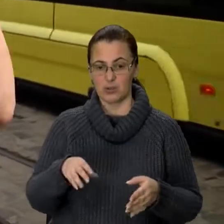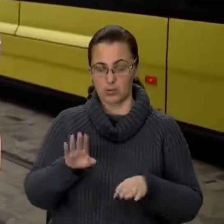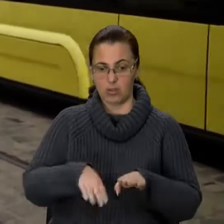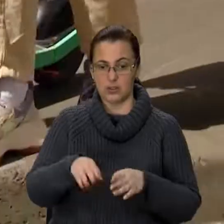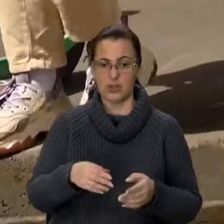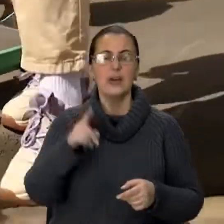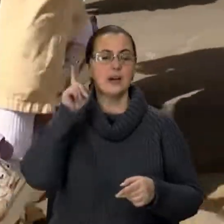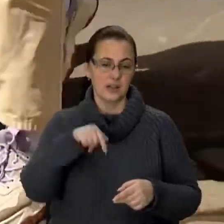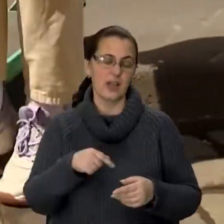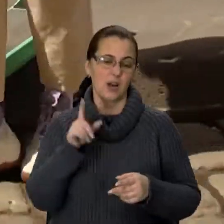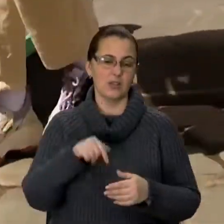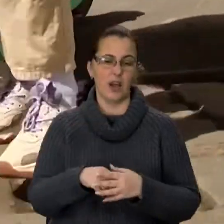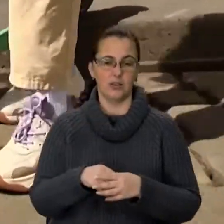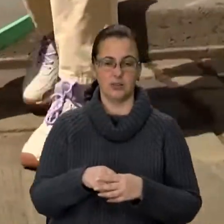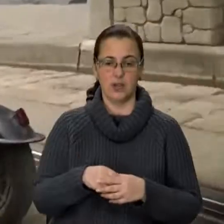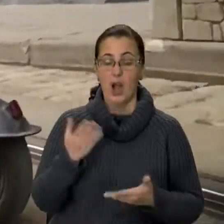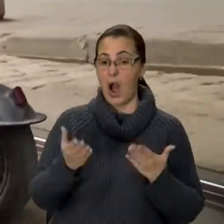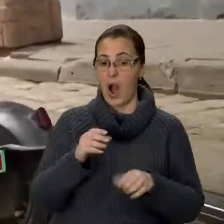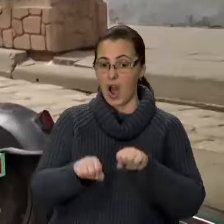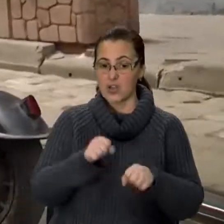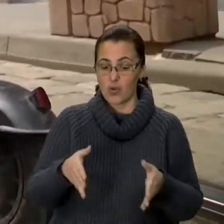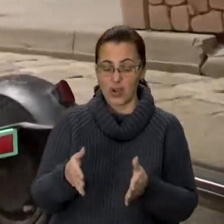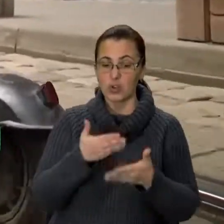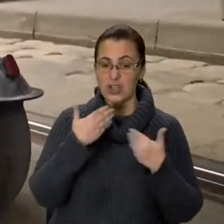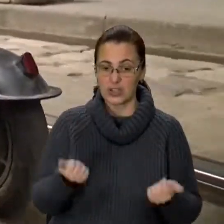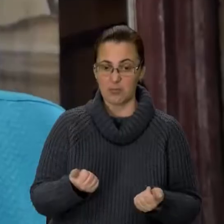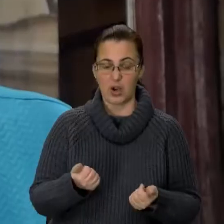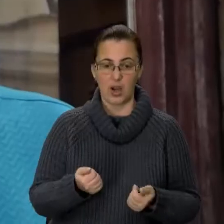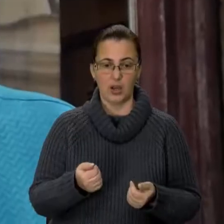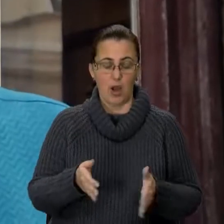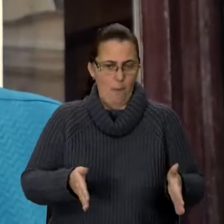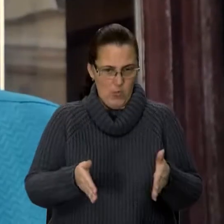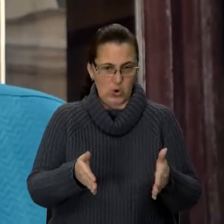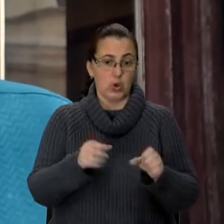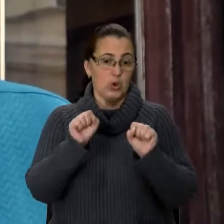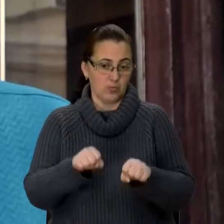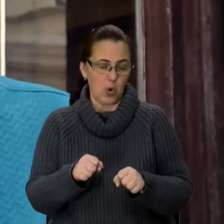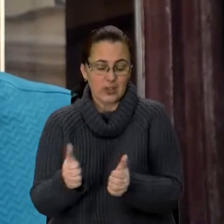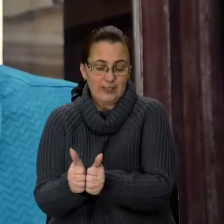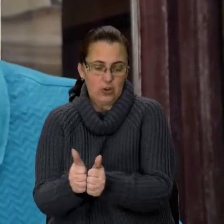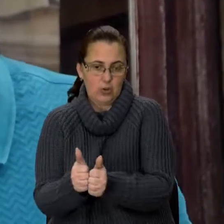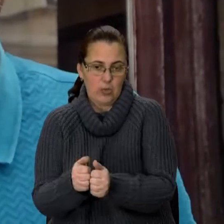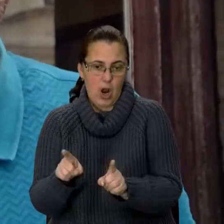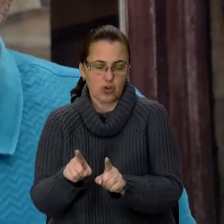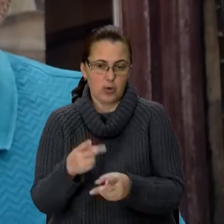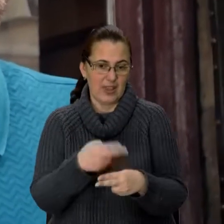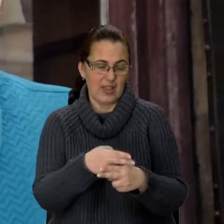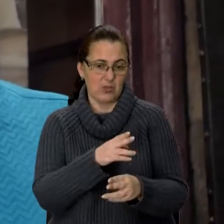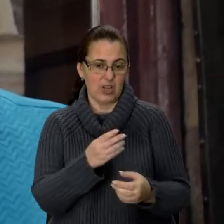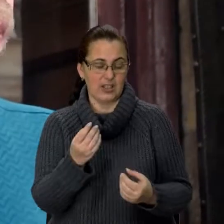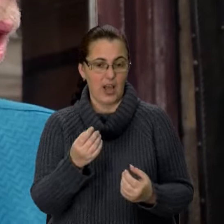якраз іди прямую. А якщо велодоріжки нема? Я думаю, що по проїжджій частині, але десь з боку, щоб тебе не збила машина. Ну і